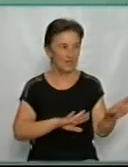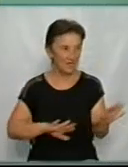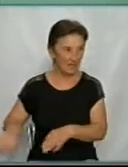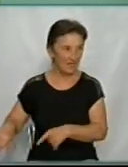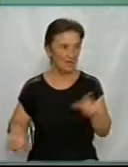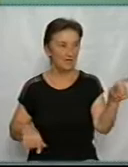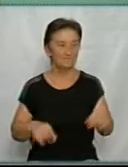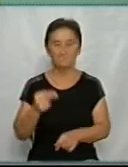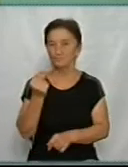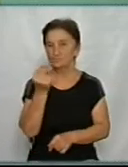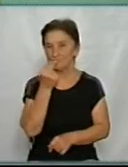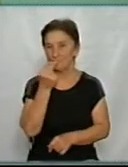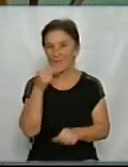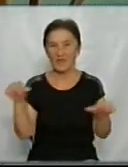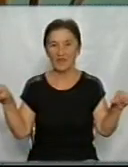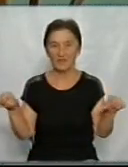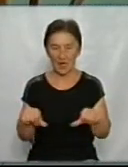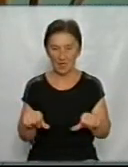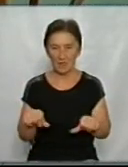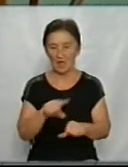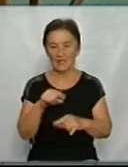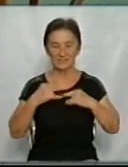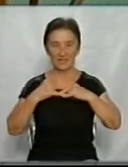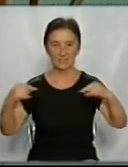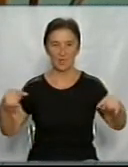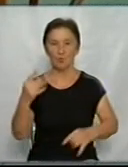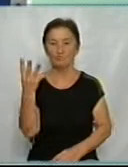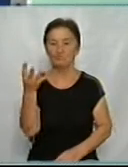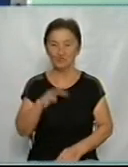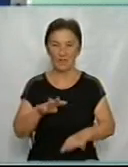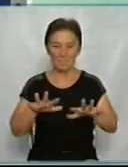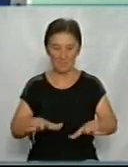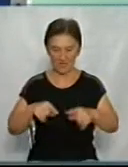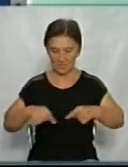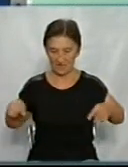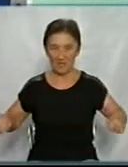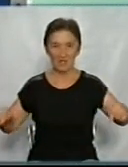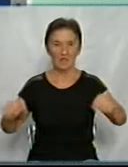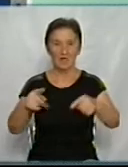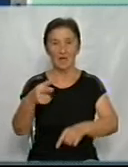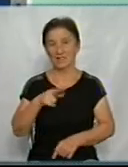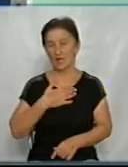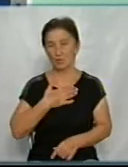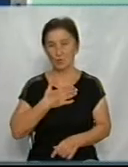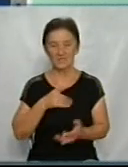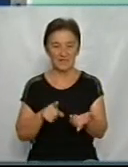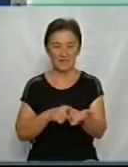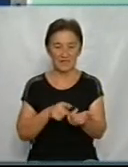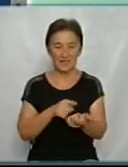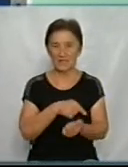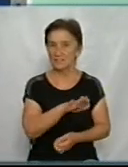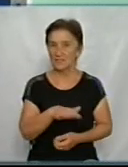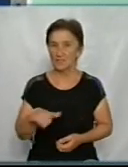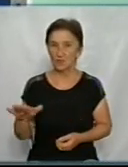Працівниця обробляє столи антисептиком. За столом чотири місця для сидіння. На нашу кількість діток у нас буде